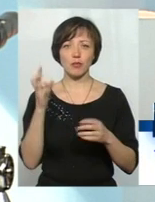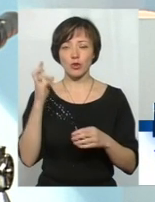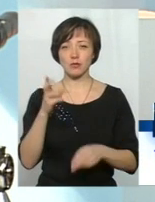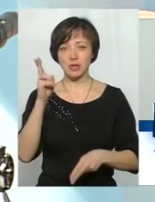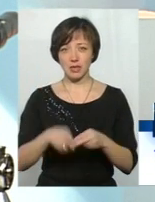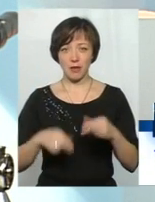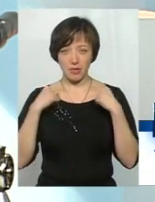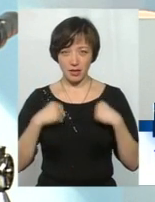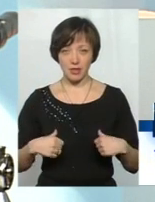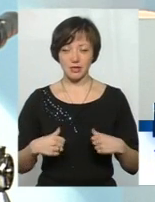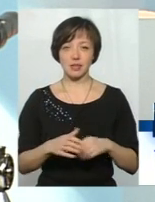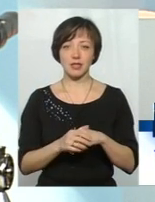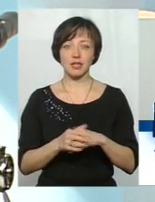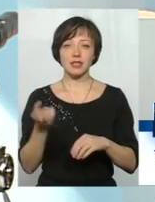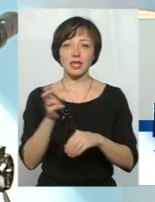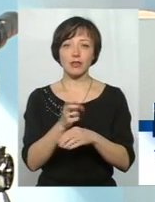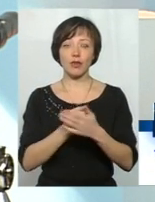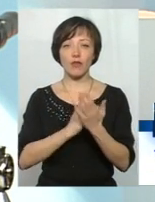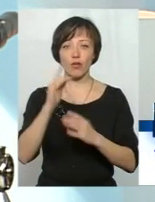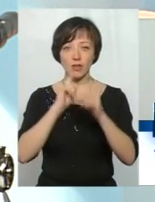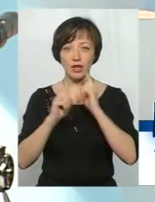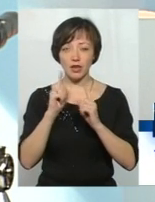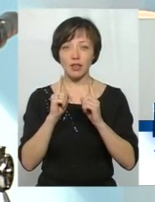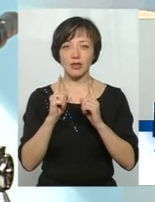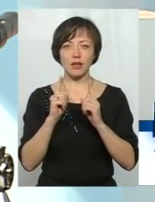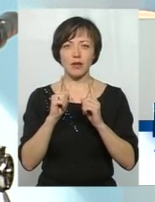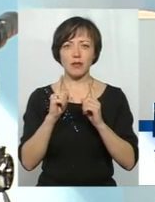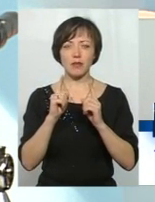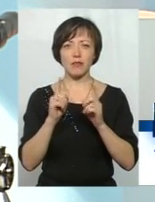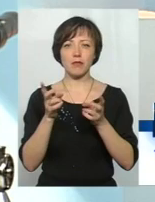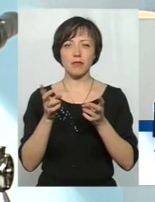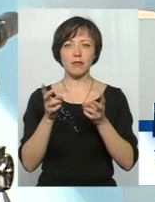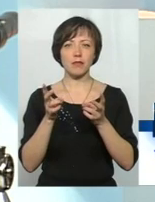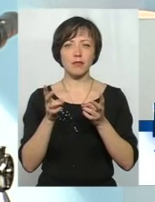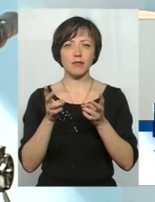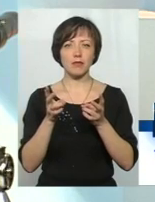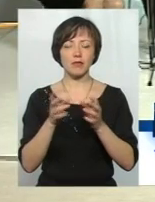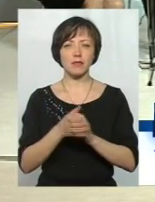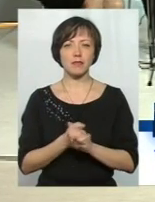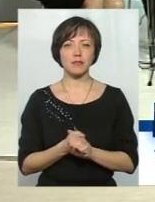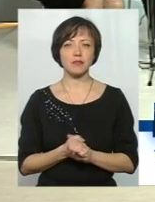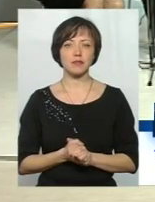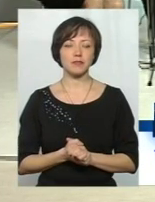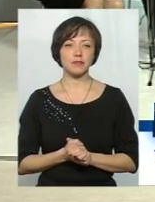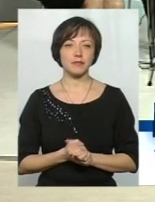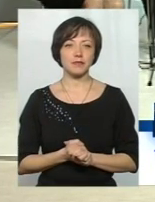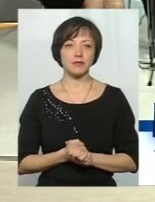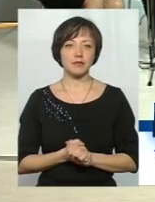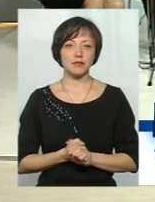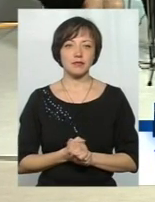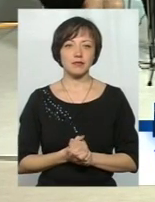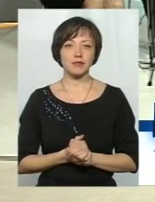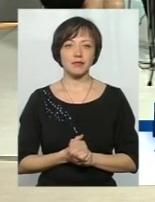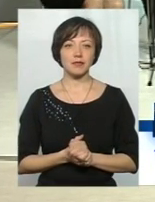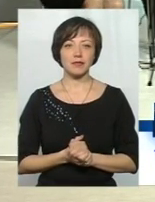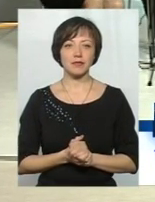хриніться. Зайдіть до Верховної Ради, зайдіть, покиньте кулаги, покиньте, перегляд, будь ласкує. Ну,